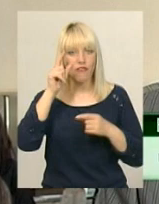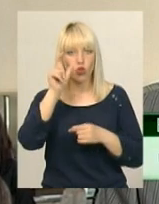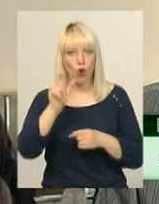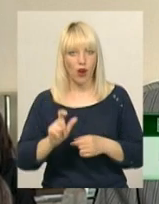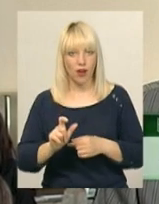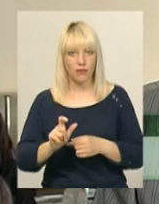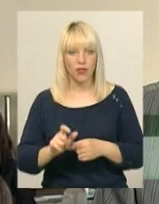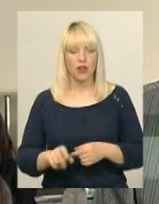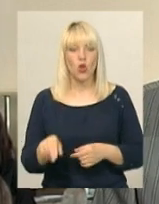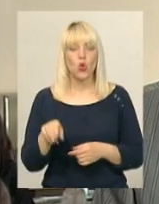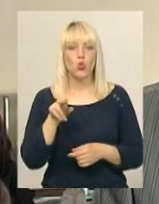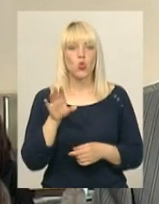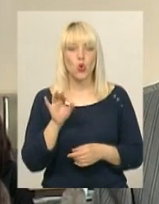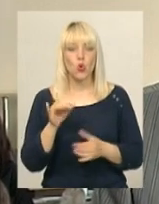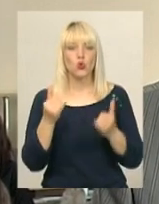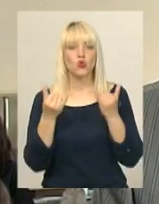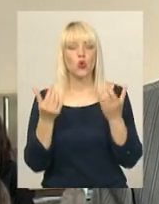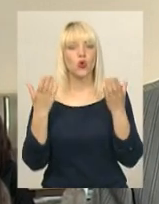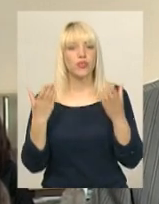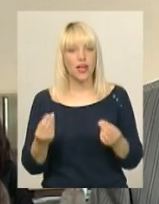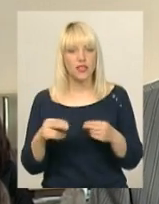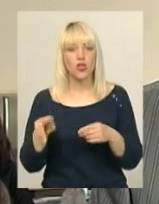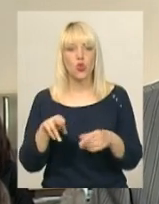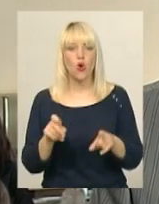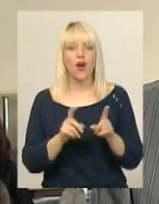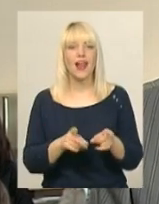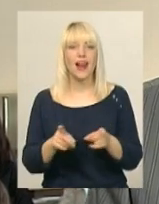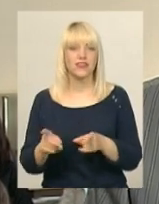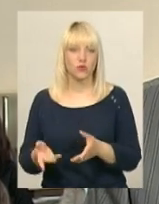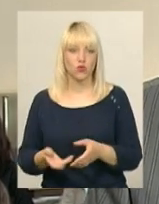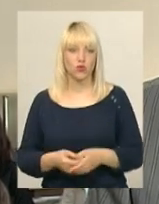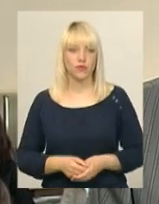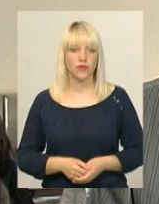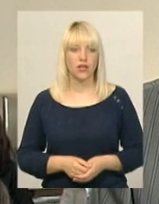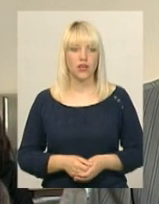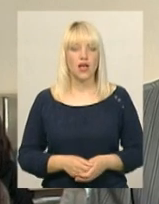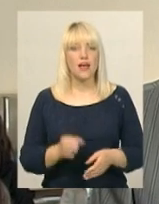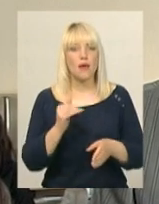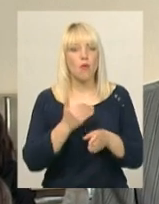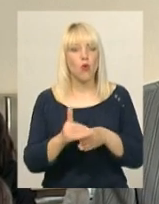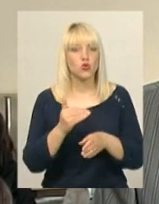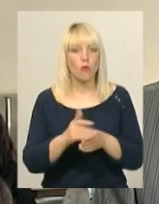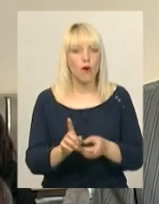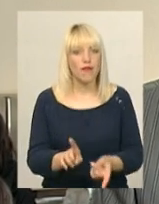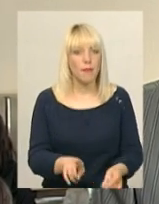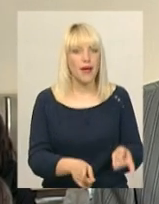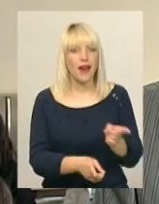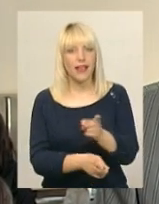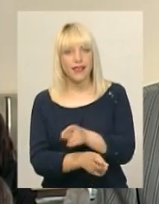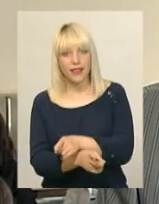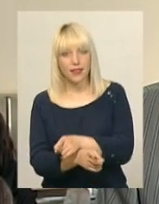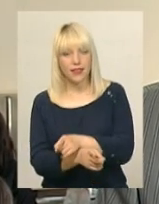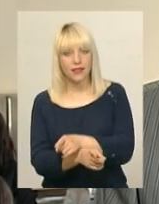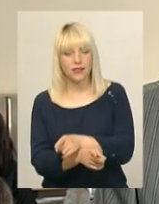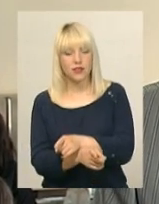сьогодення, до реалізму. І поступовий перехід на